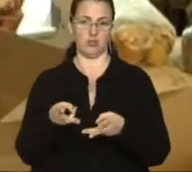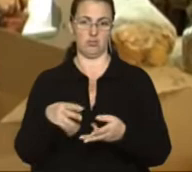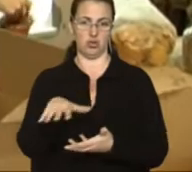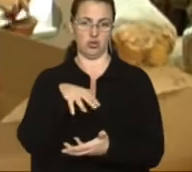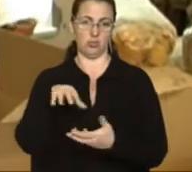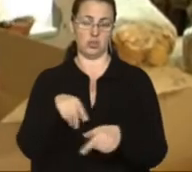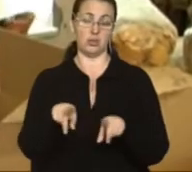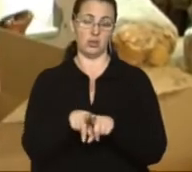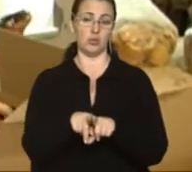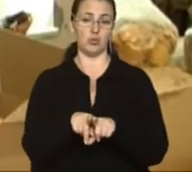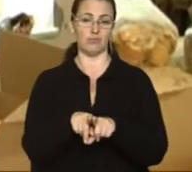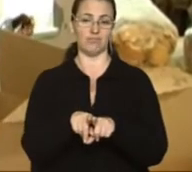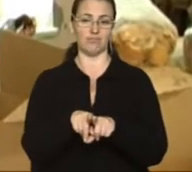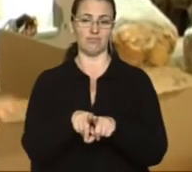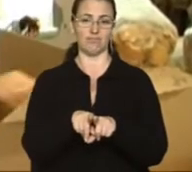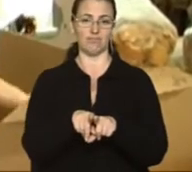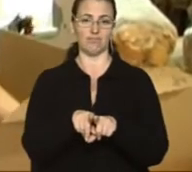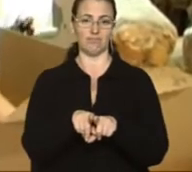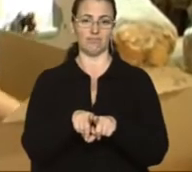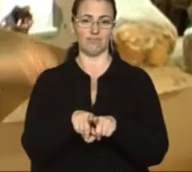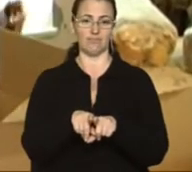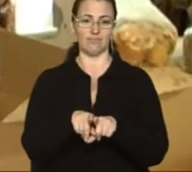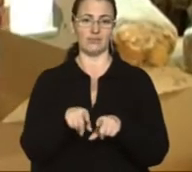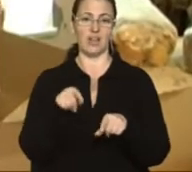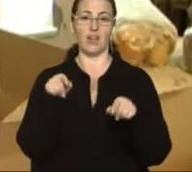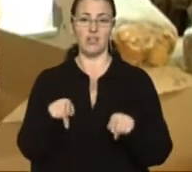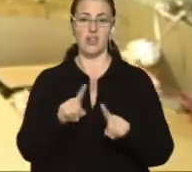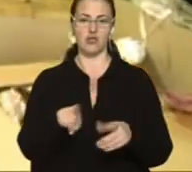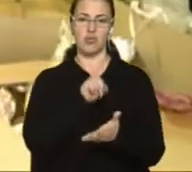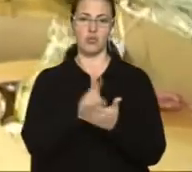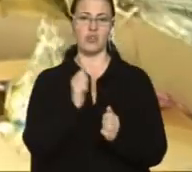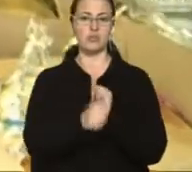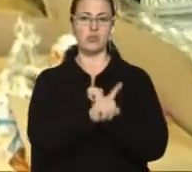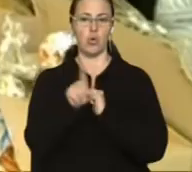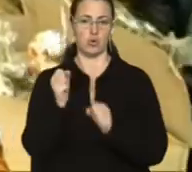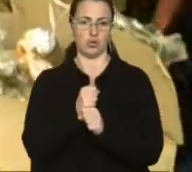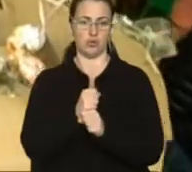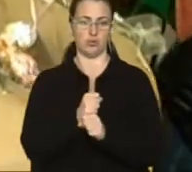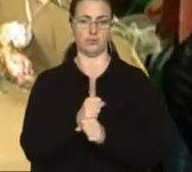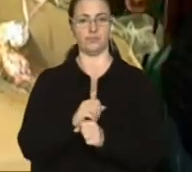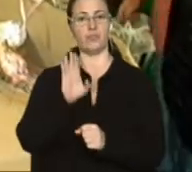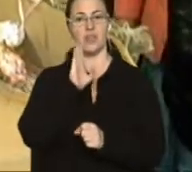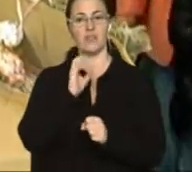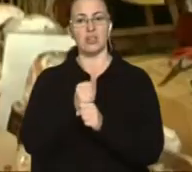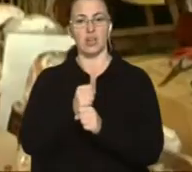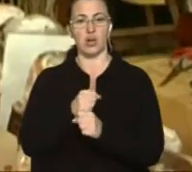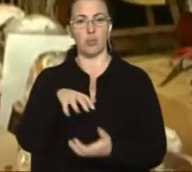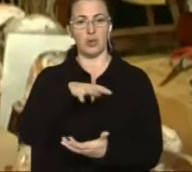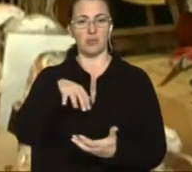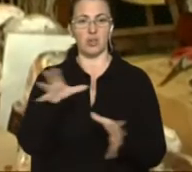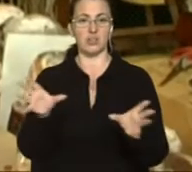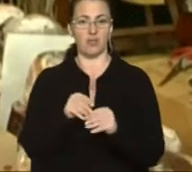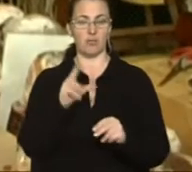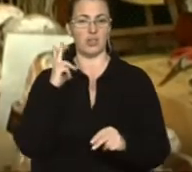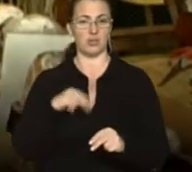те, що повинен кожен зробити. Юлія Джана робила паски разом із своїми доньками. Вісім з